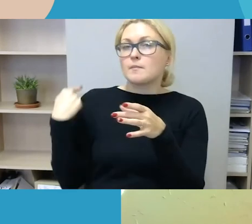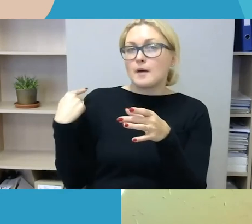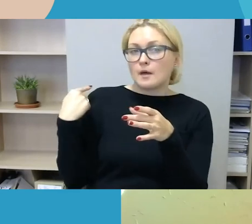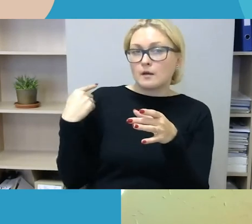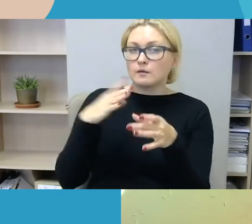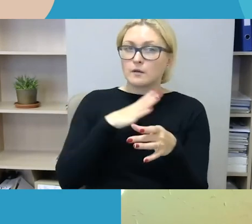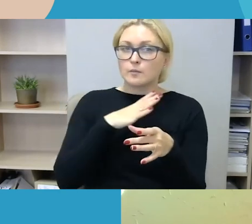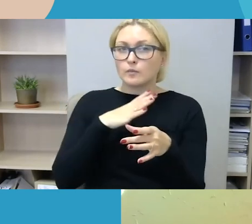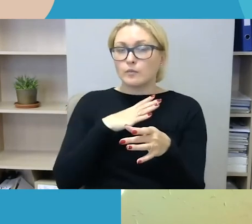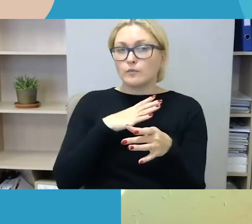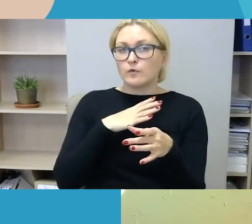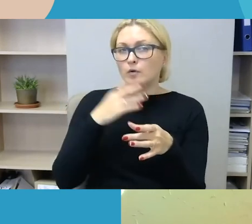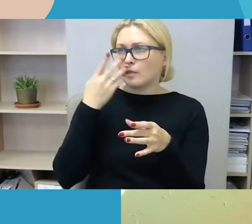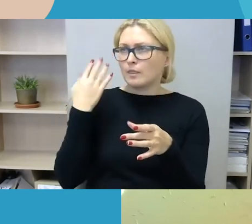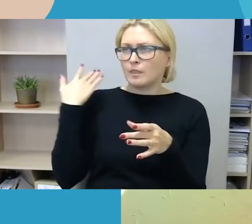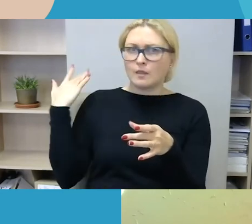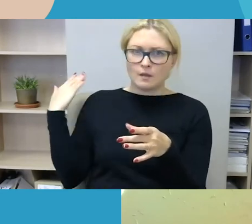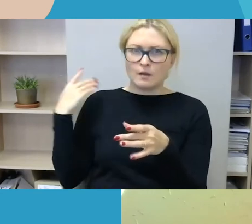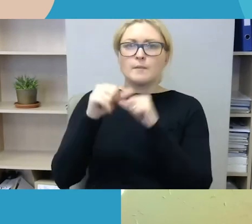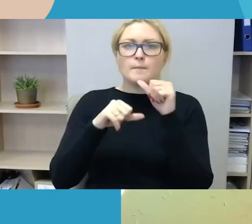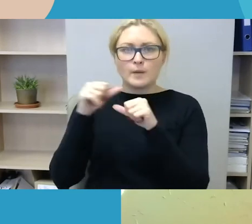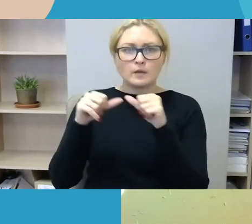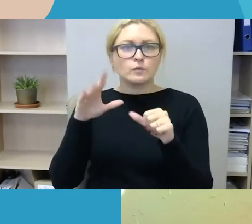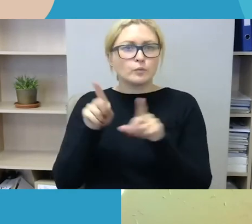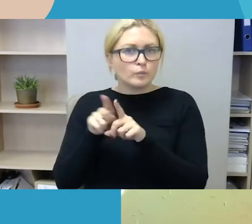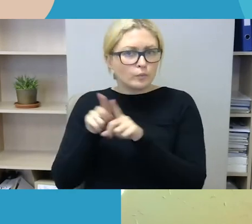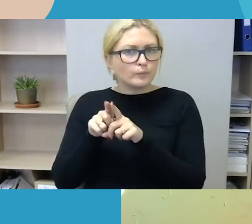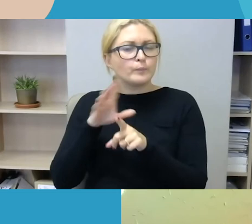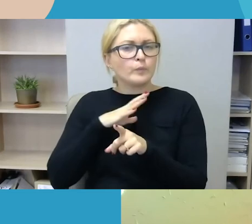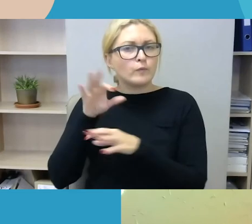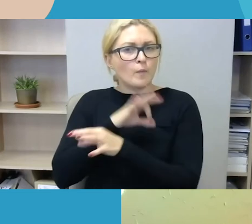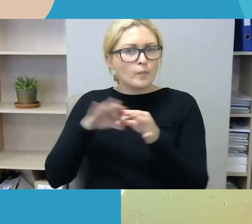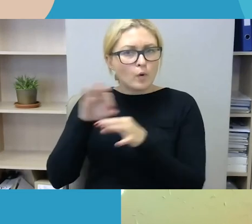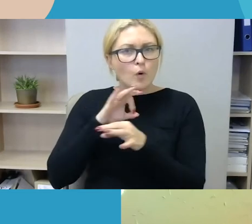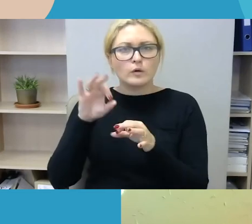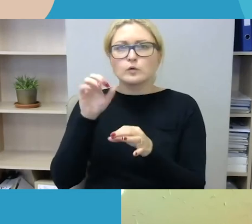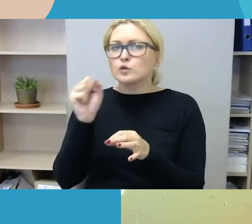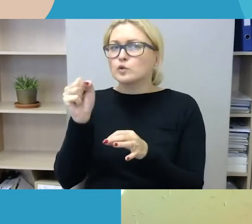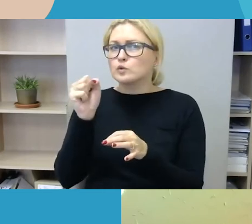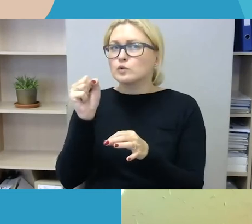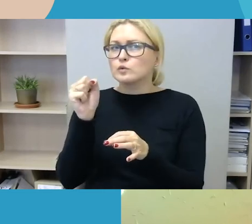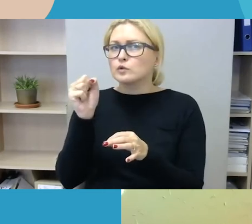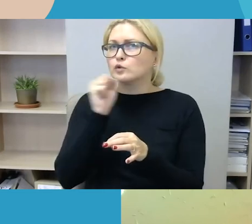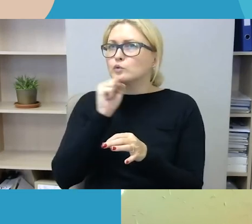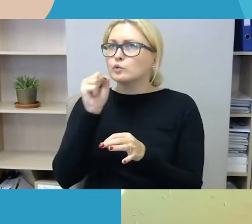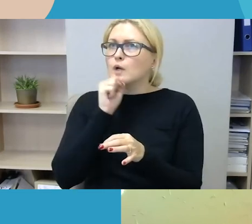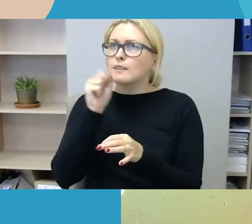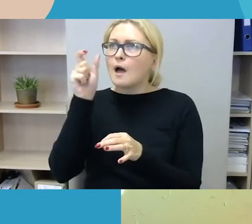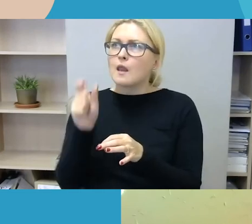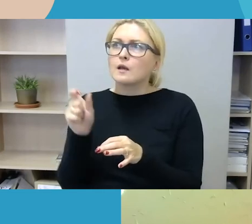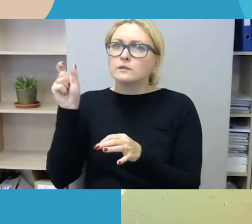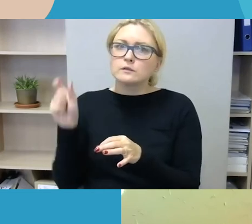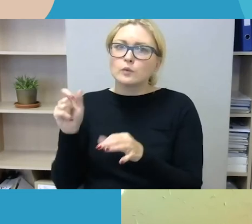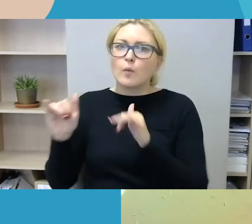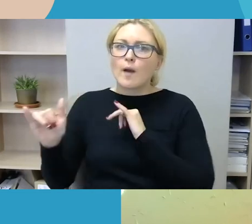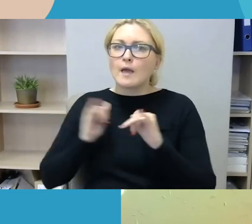kelerius praėjusius metus buvo taip pat įgyvendinamas projektas su žurnalistų etikos inspektorių starnybą,